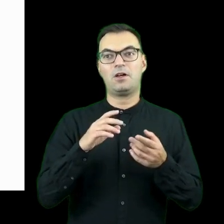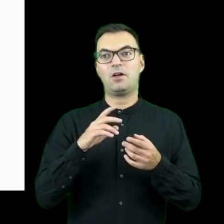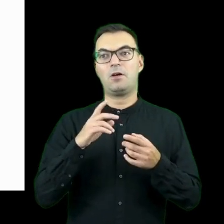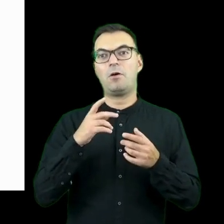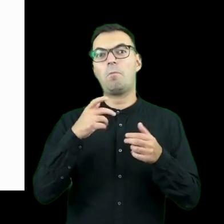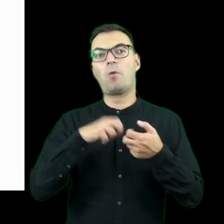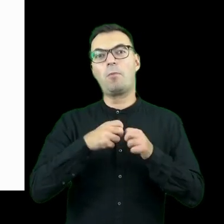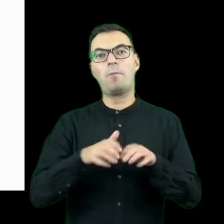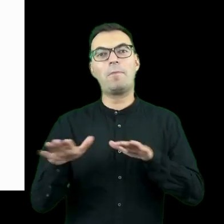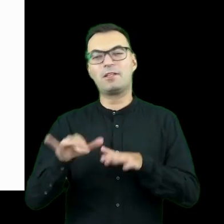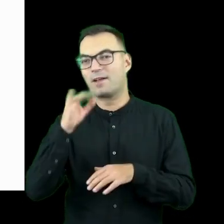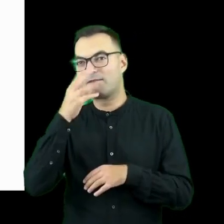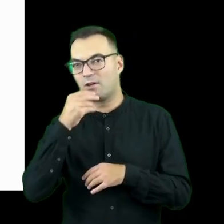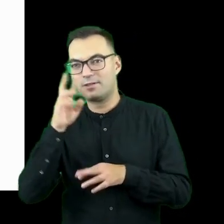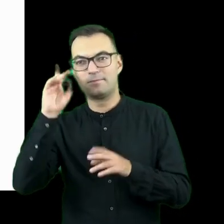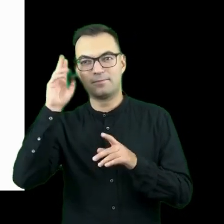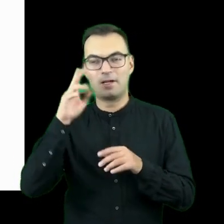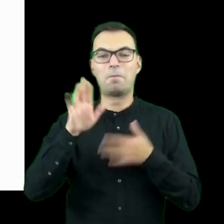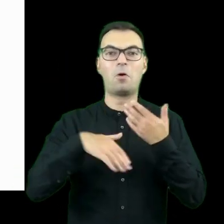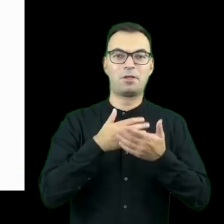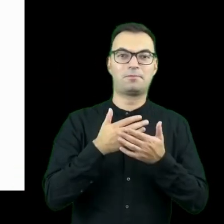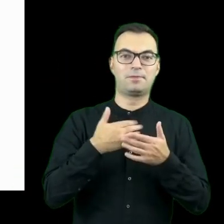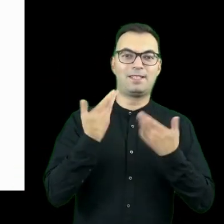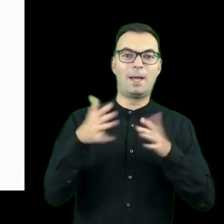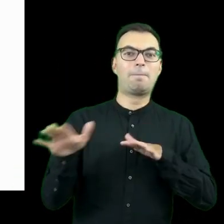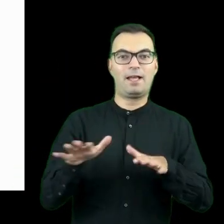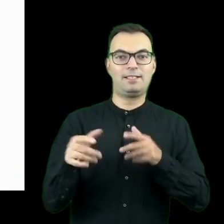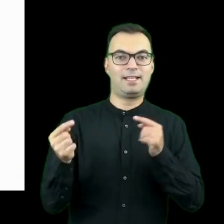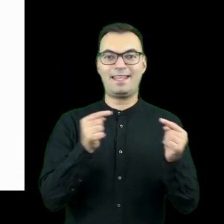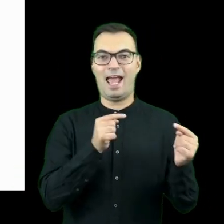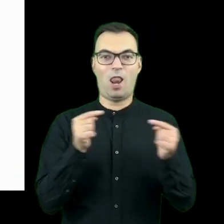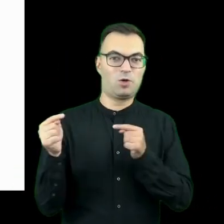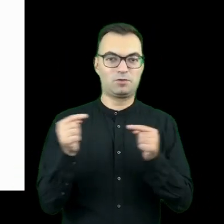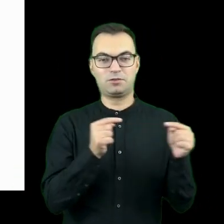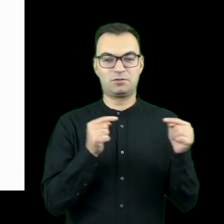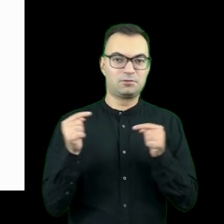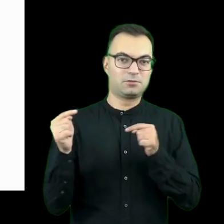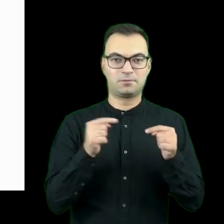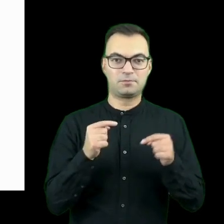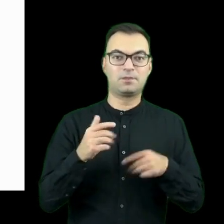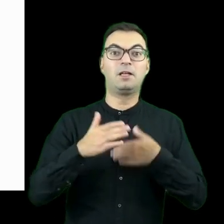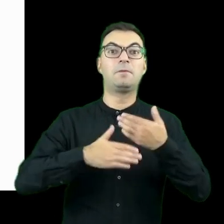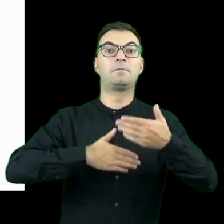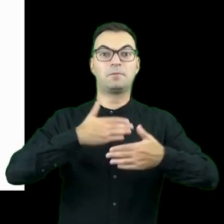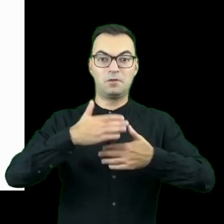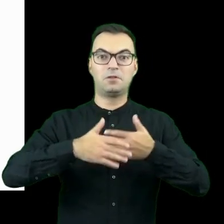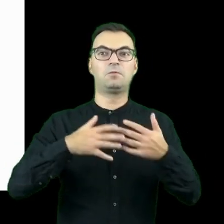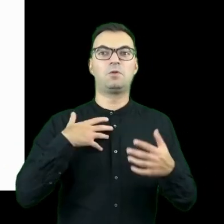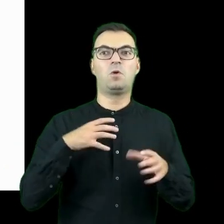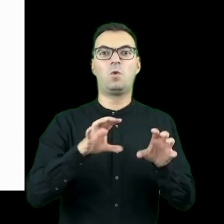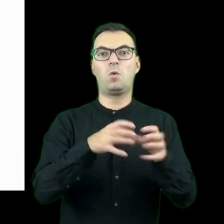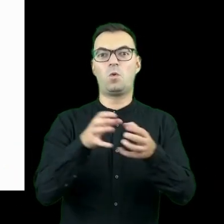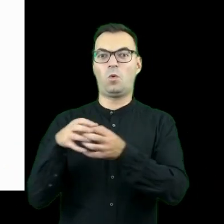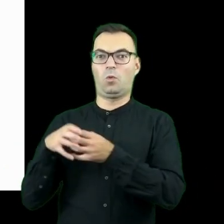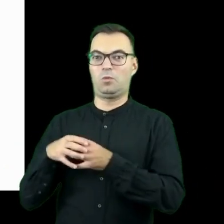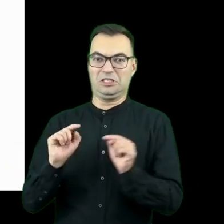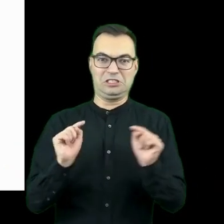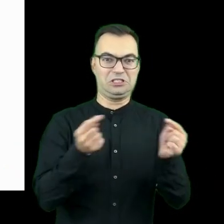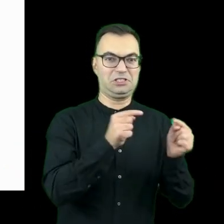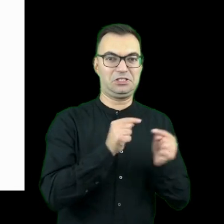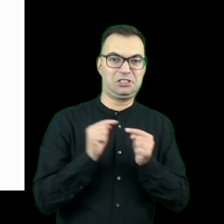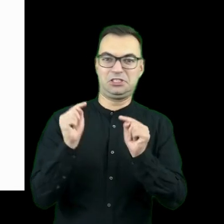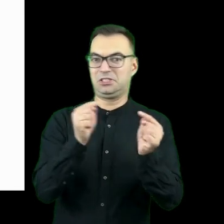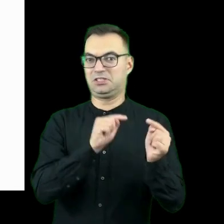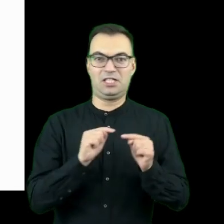problemów lokalnych i budowała platformę dialogu, która umożliwiała łączenie grup, które do tej pory